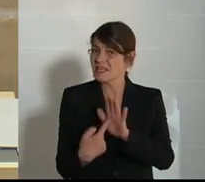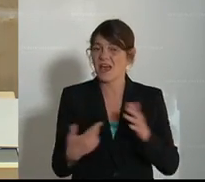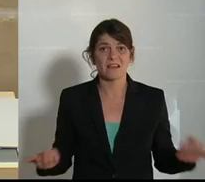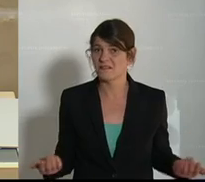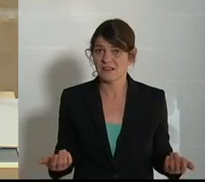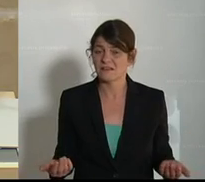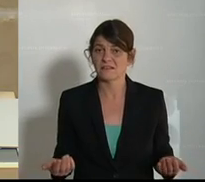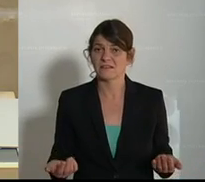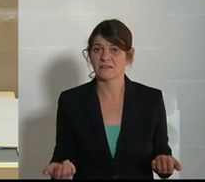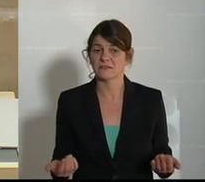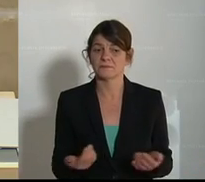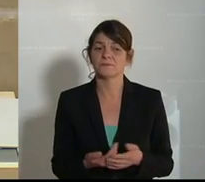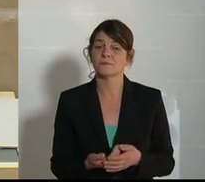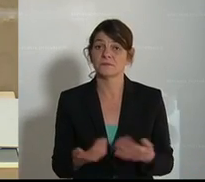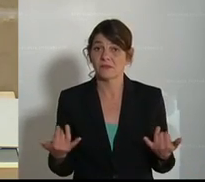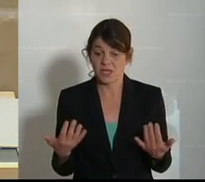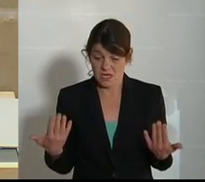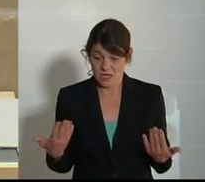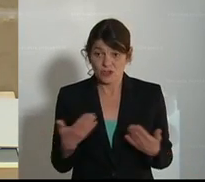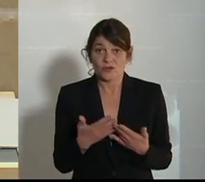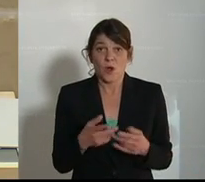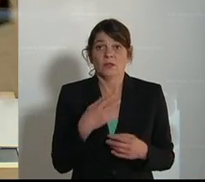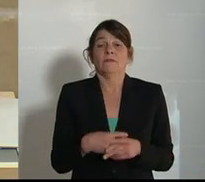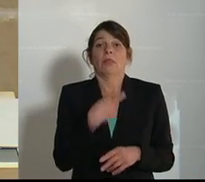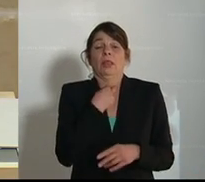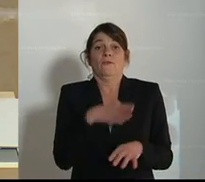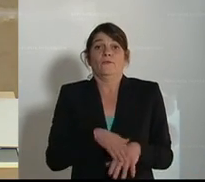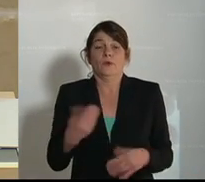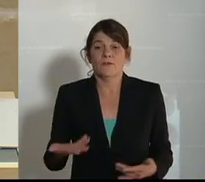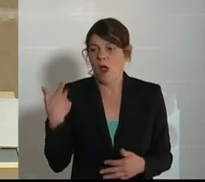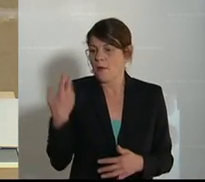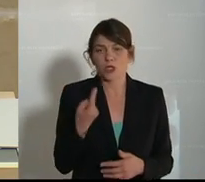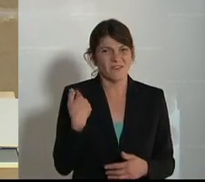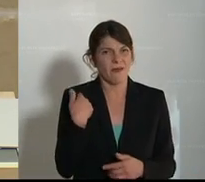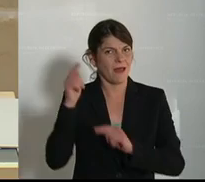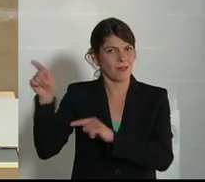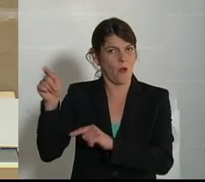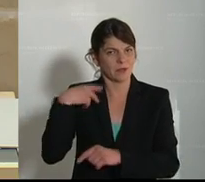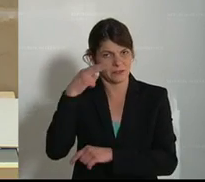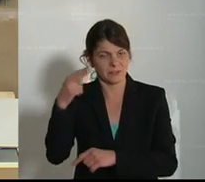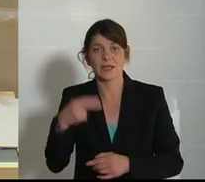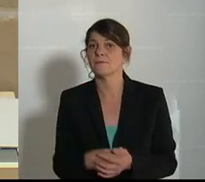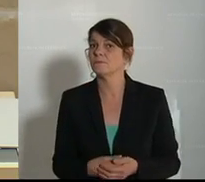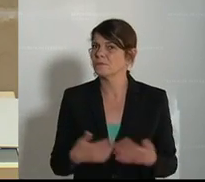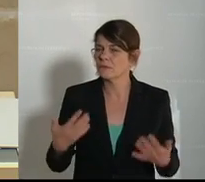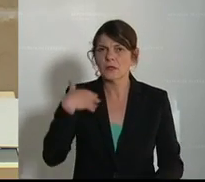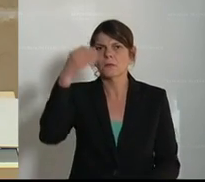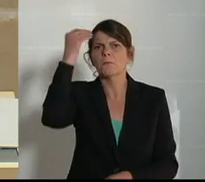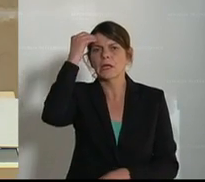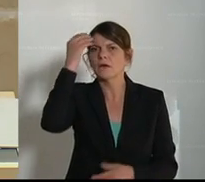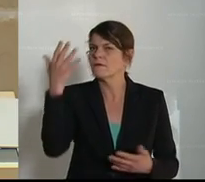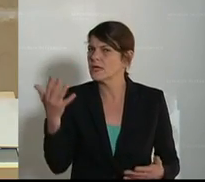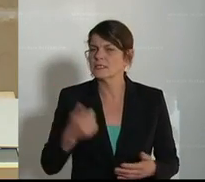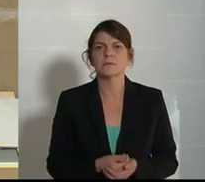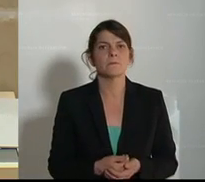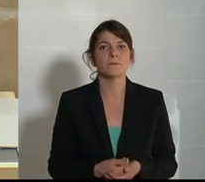weit sie eigentlich schon an der Wand stehen. Ich war vor ein paar Stunden dort und was ich mir gemerkt habe war,